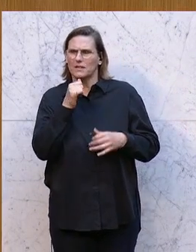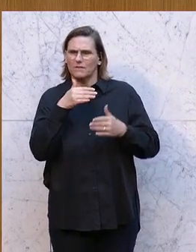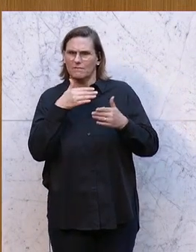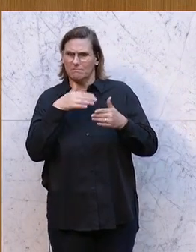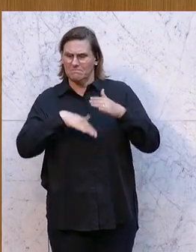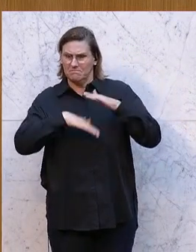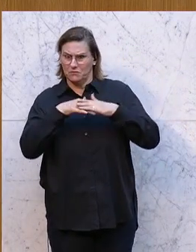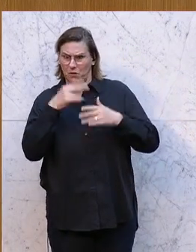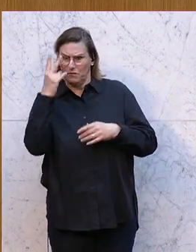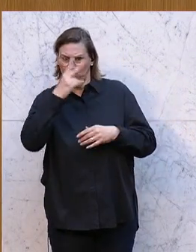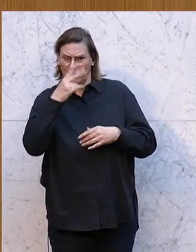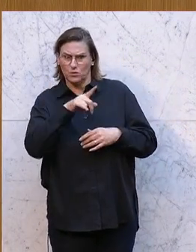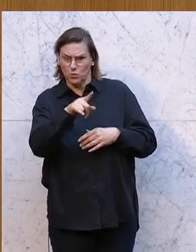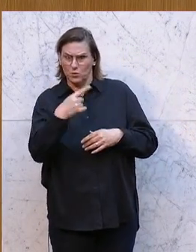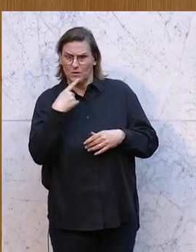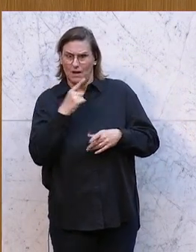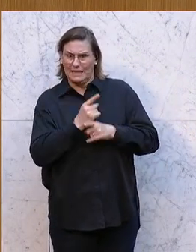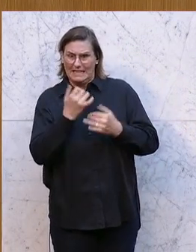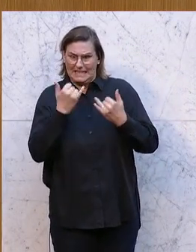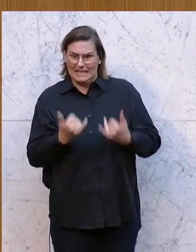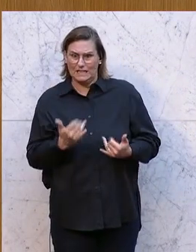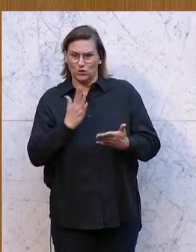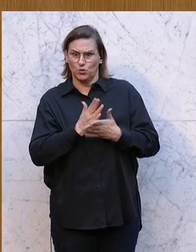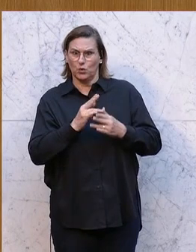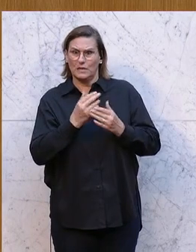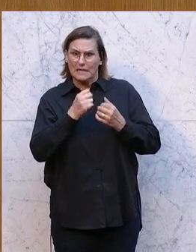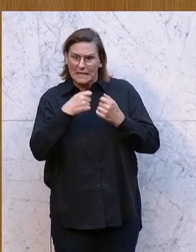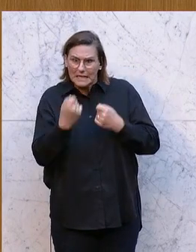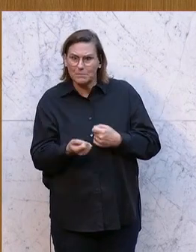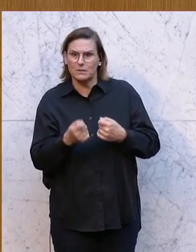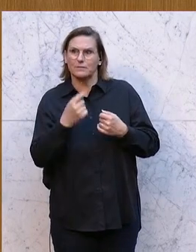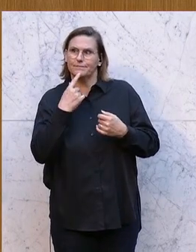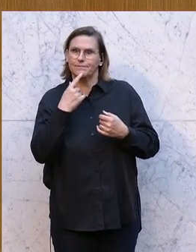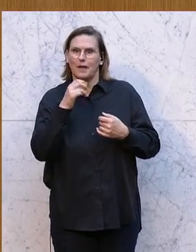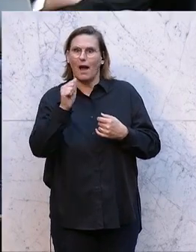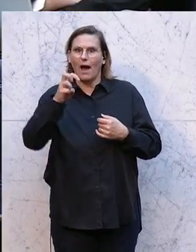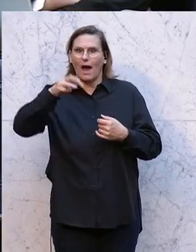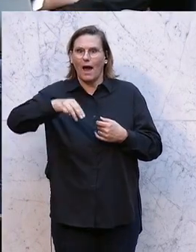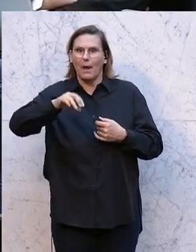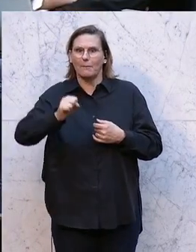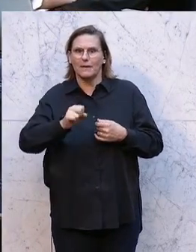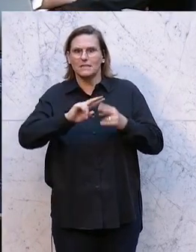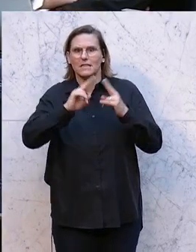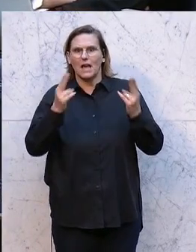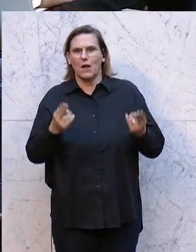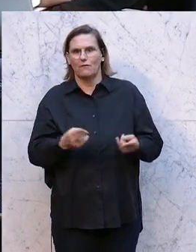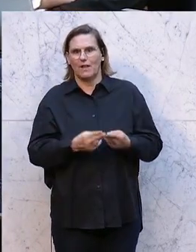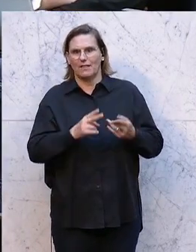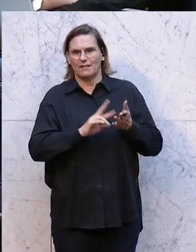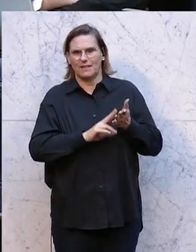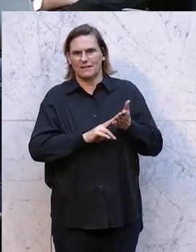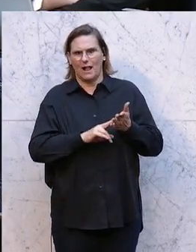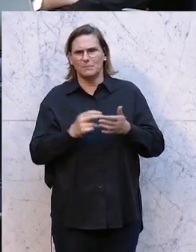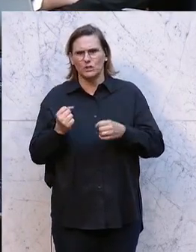du hast ja dann auch gesagt, es gibt ja jetzt schon eine digitale Welt beim AMS, also das mit den Steinen und so weiter, das ist ein schlechter